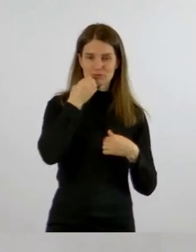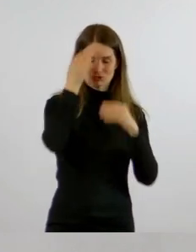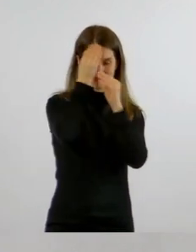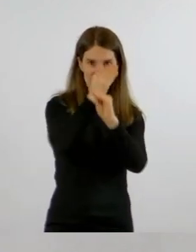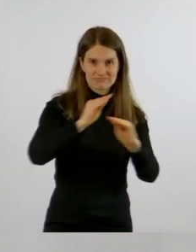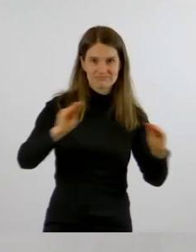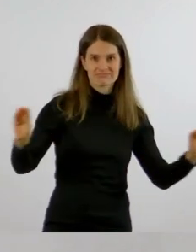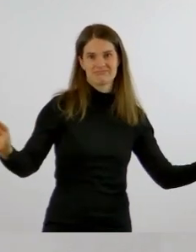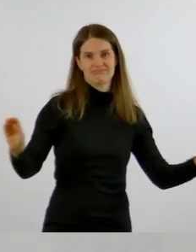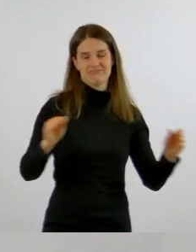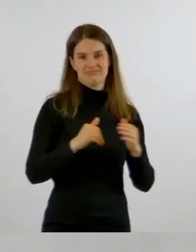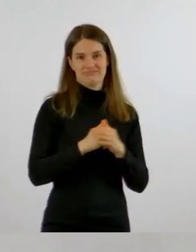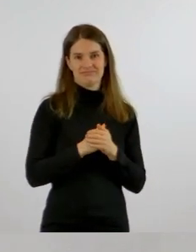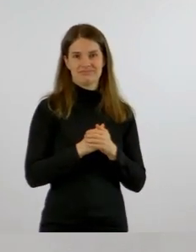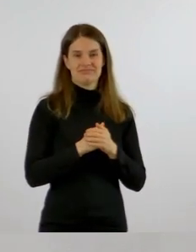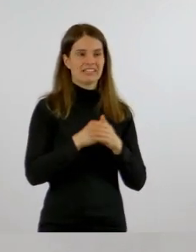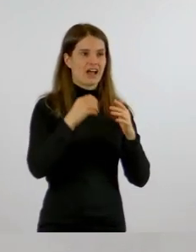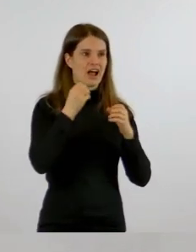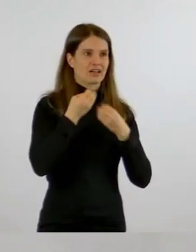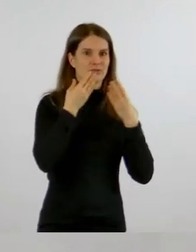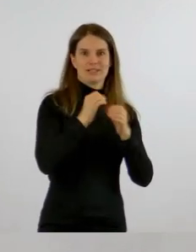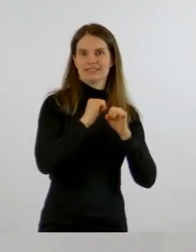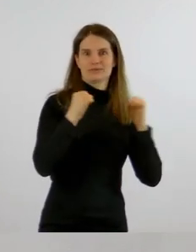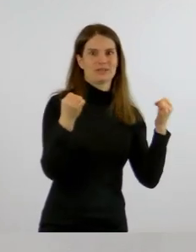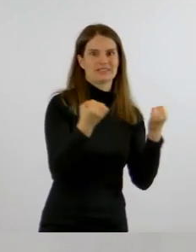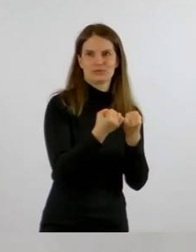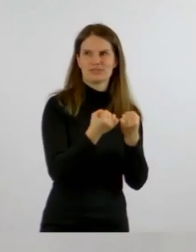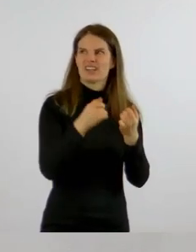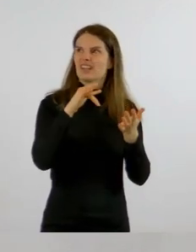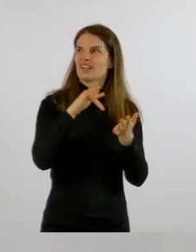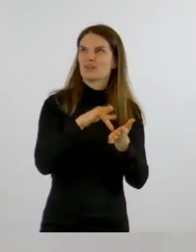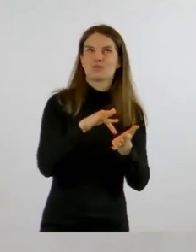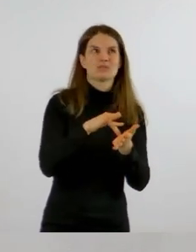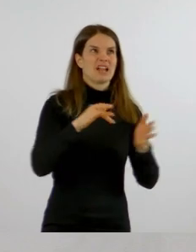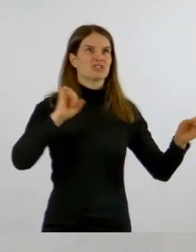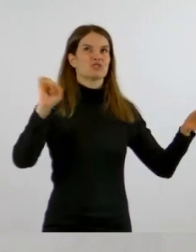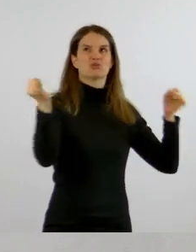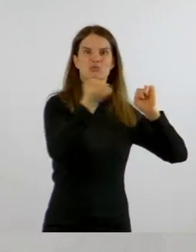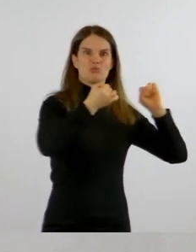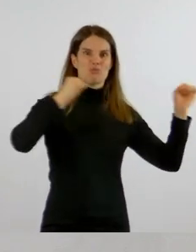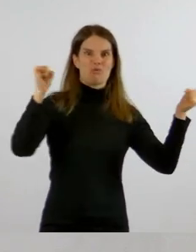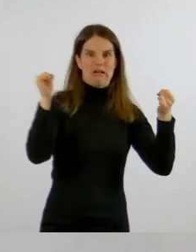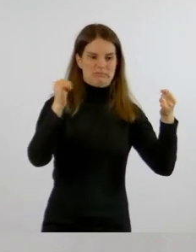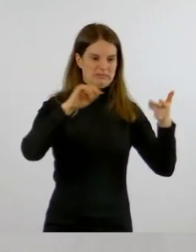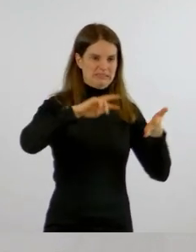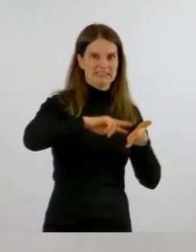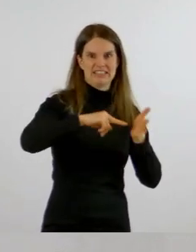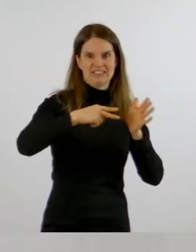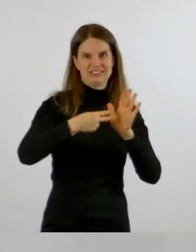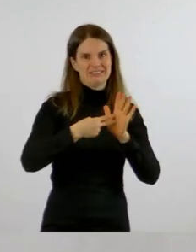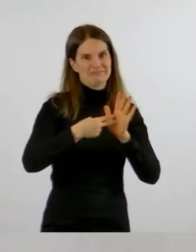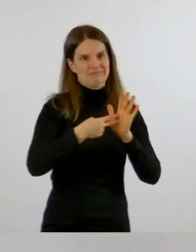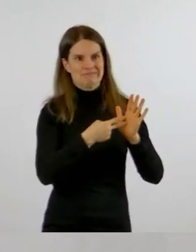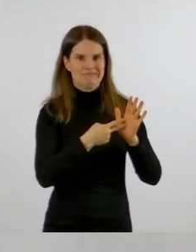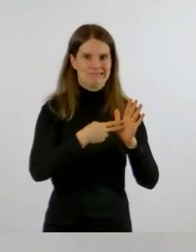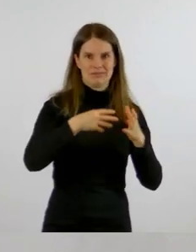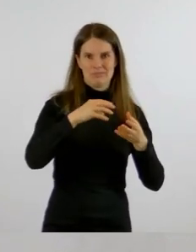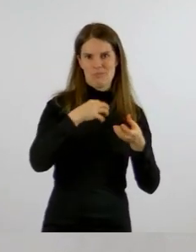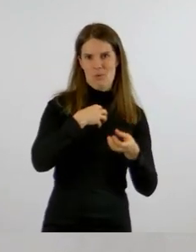Sturms, der zurzeit schon über uns braust, gibt es hier im Hause einige technische Probleme. Und ich hoffe, dass uns